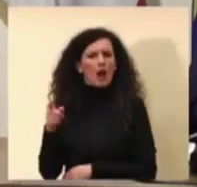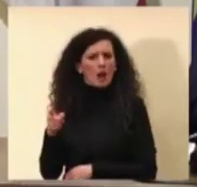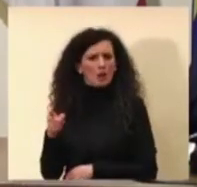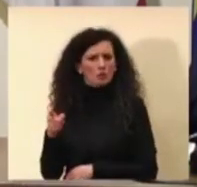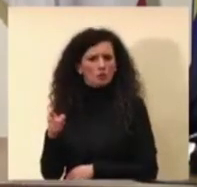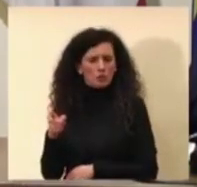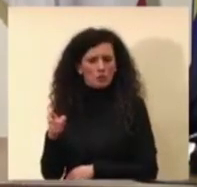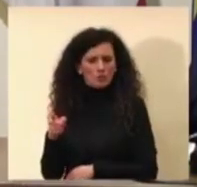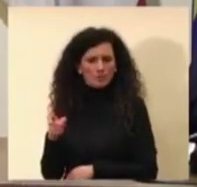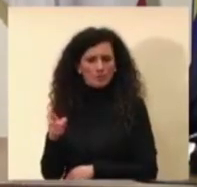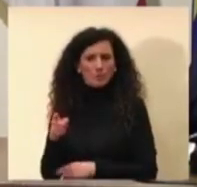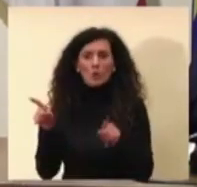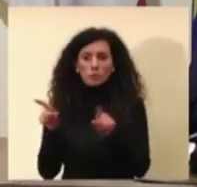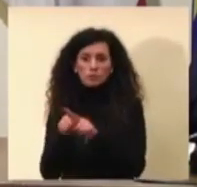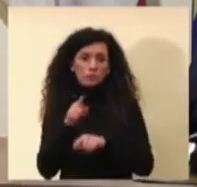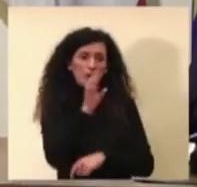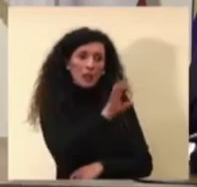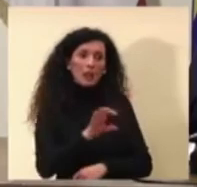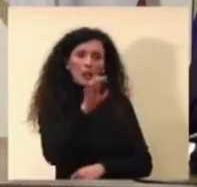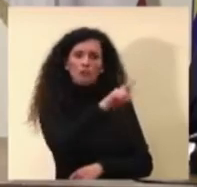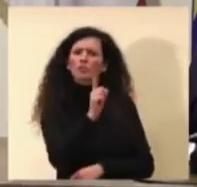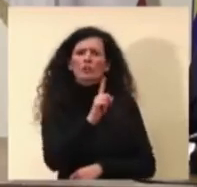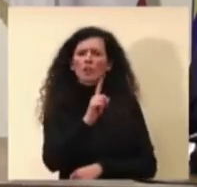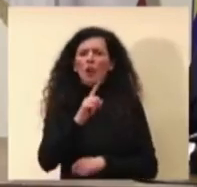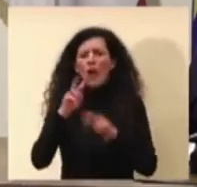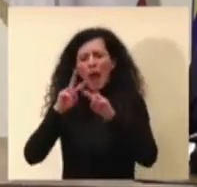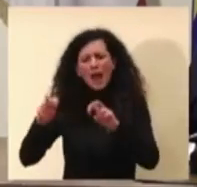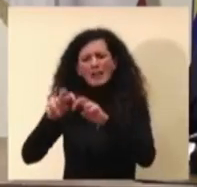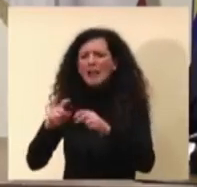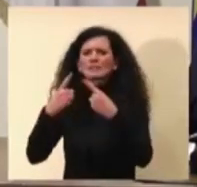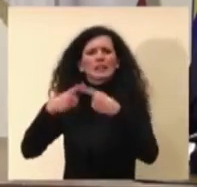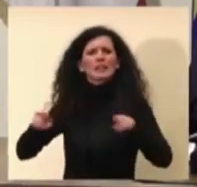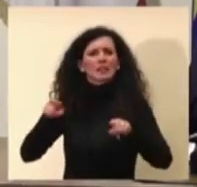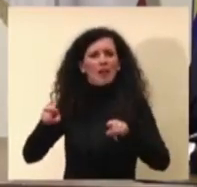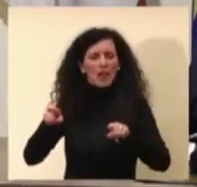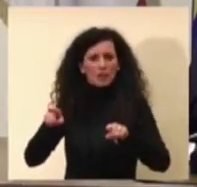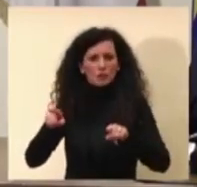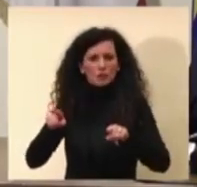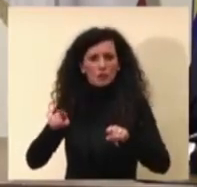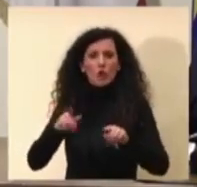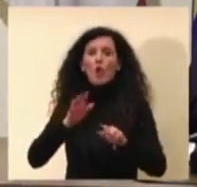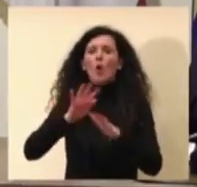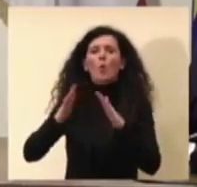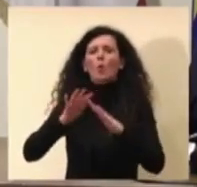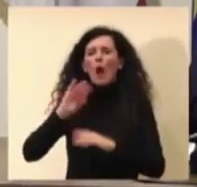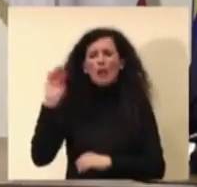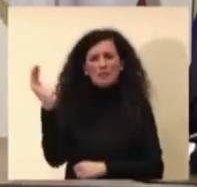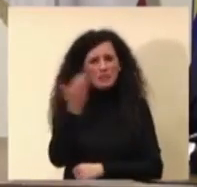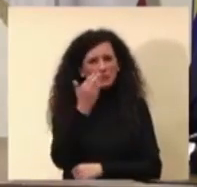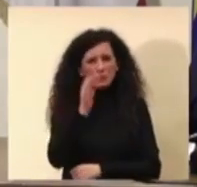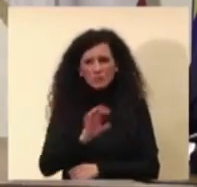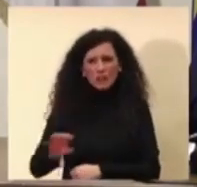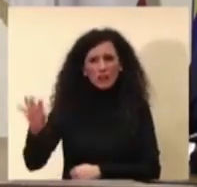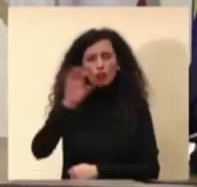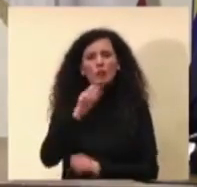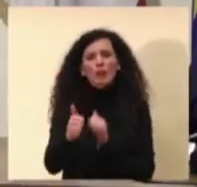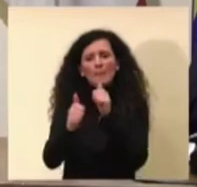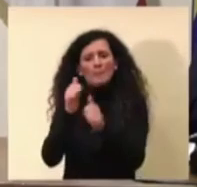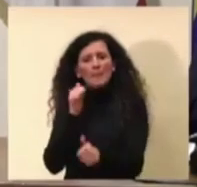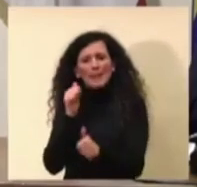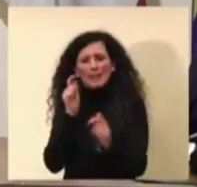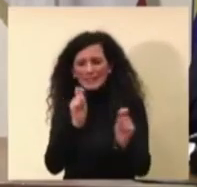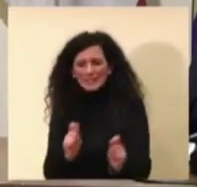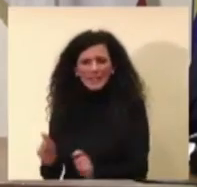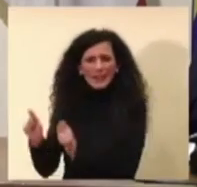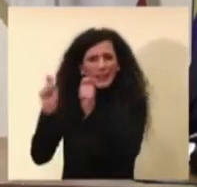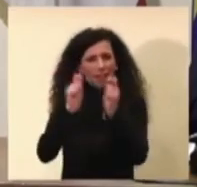rispetto alle altre regioni di analisi quasi tutte le regioni hanno fatto un pre-screening attraverso il